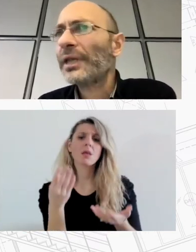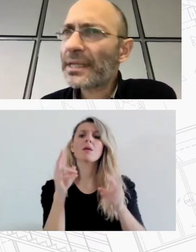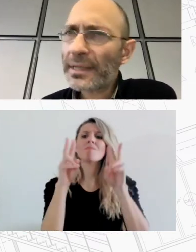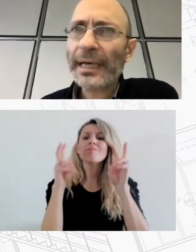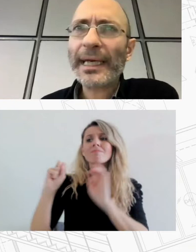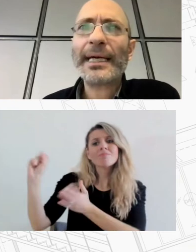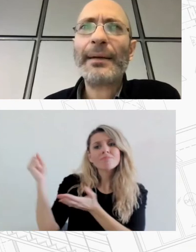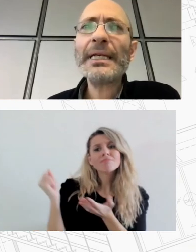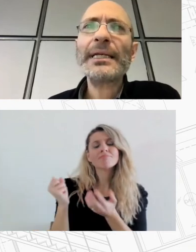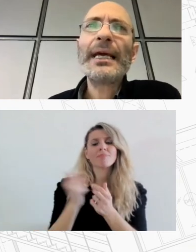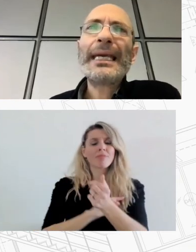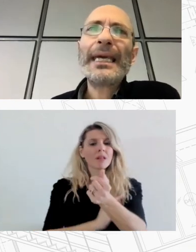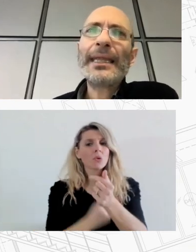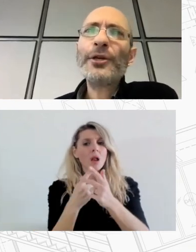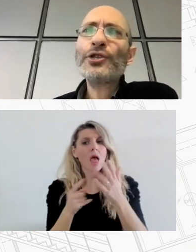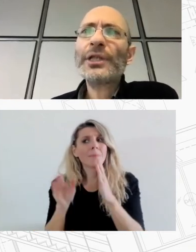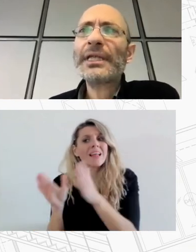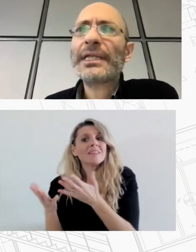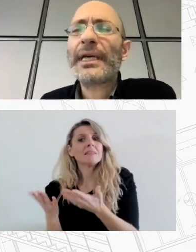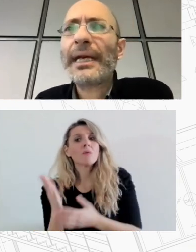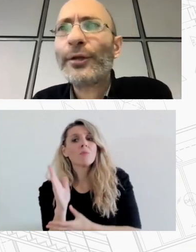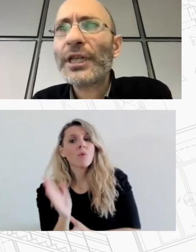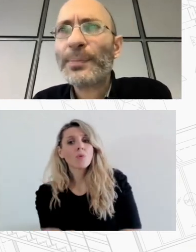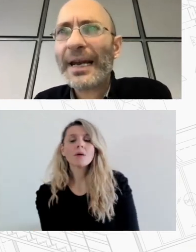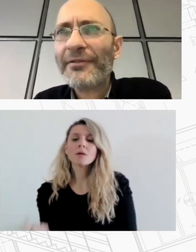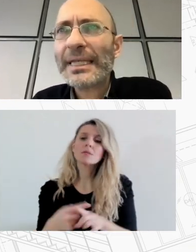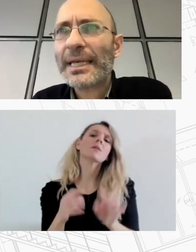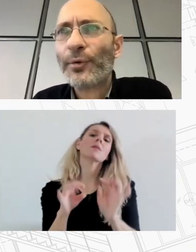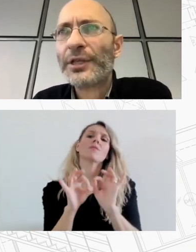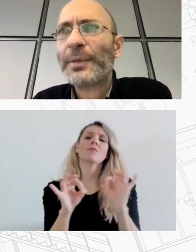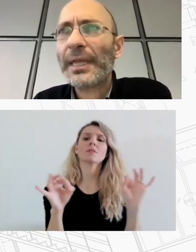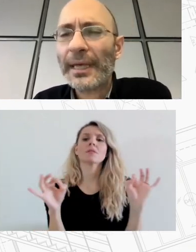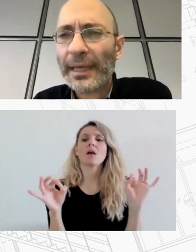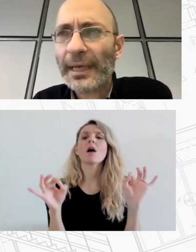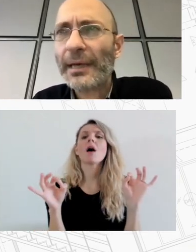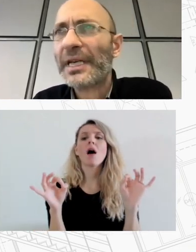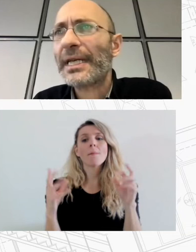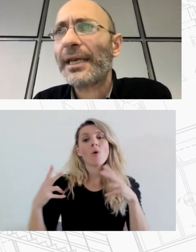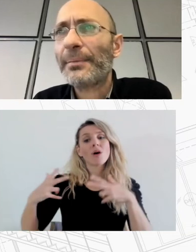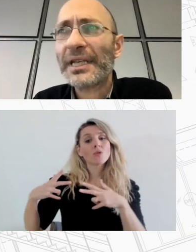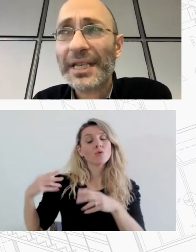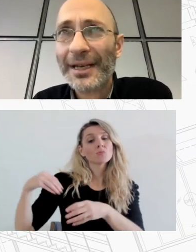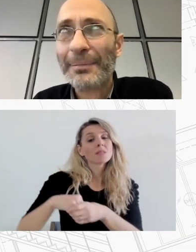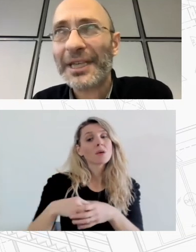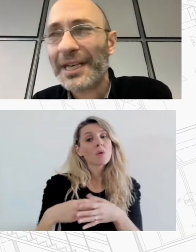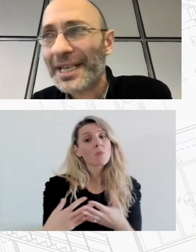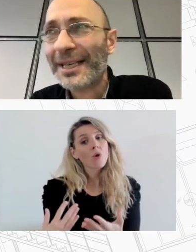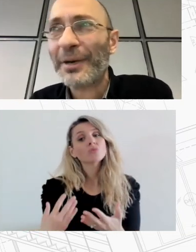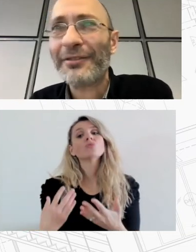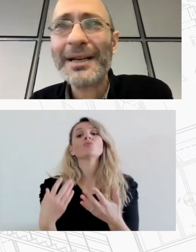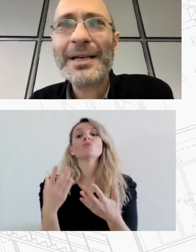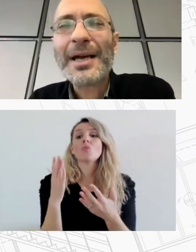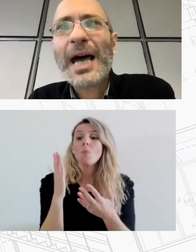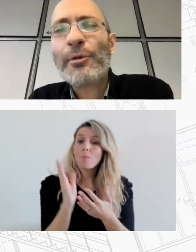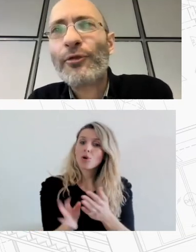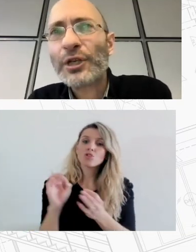δυνατότητες γενικές γραμμές και ιδίως τις δυνατότητες παρέμβασης από θεσμική, διοικητική, υπηρεσιακή υπηρεσιακή, επιχειρησιακή